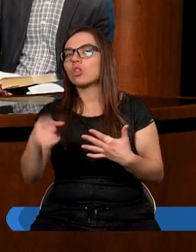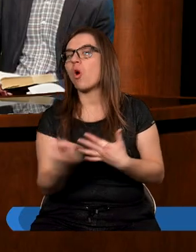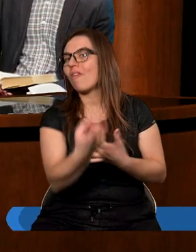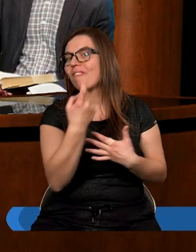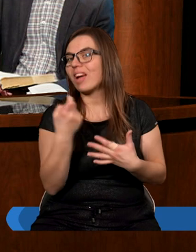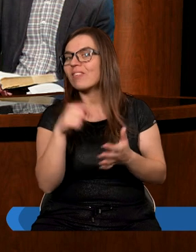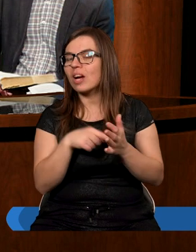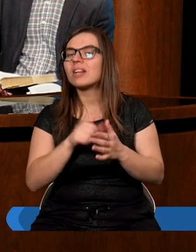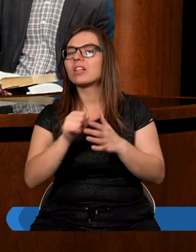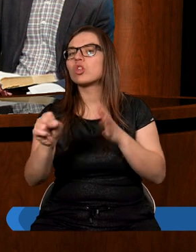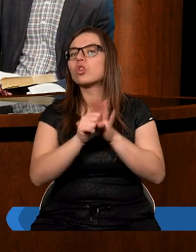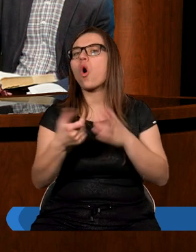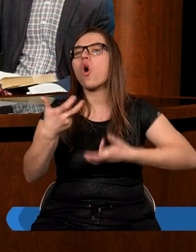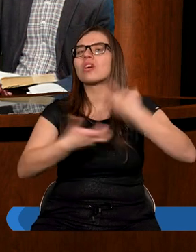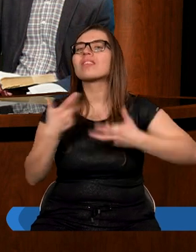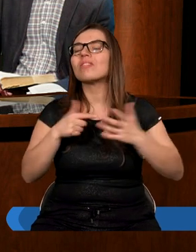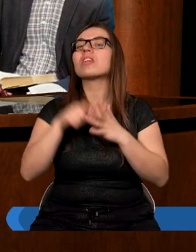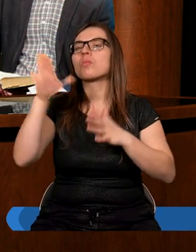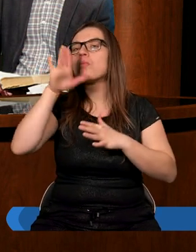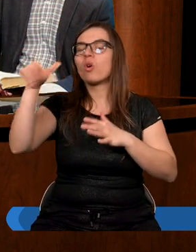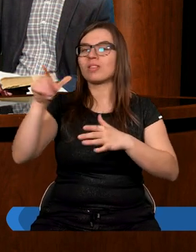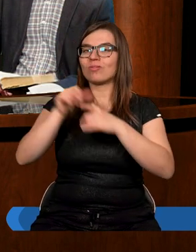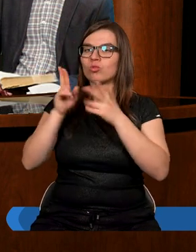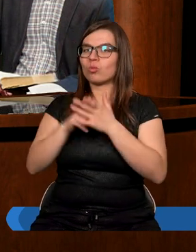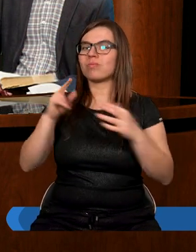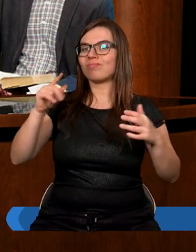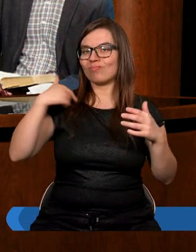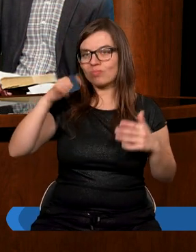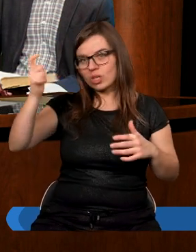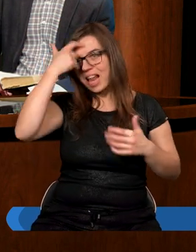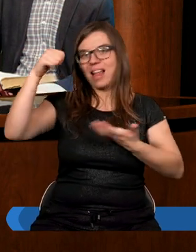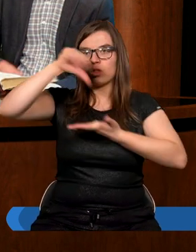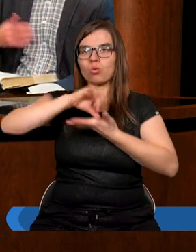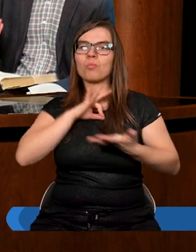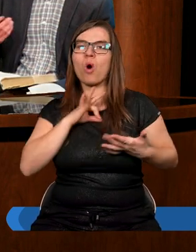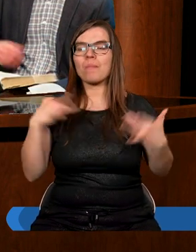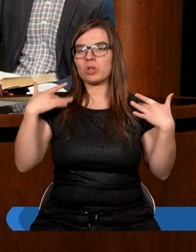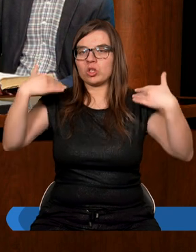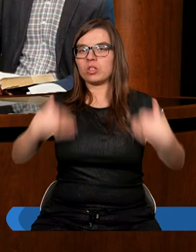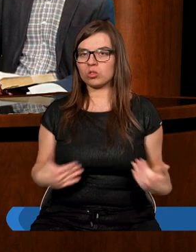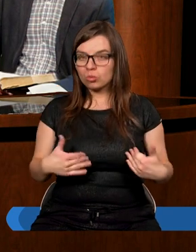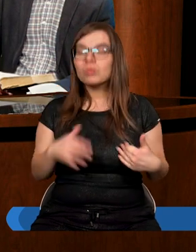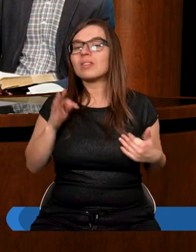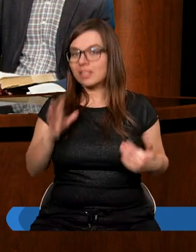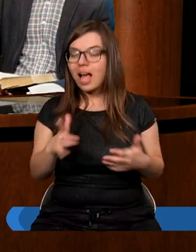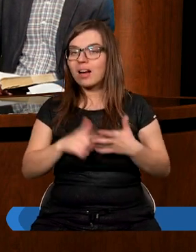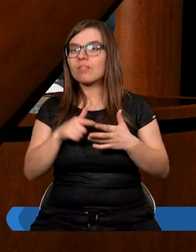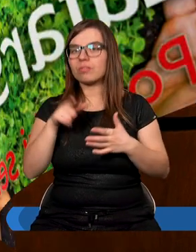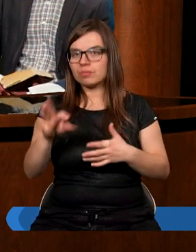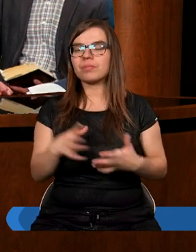uczynienia Boga tym, który może być w centrum życia ludzkiego? Tak. To dania mu czci. Dziękuję.